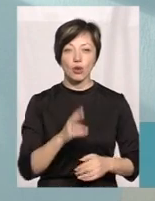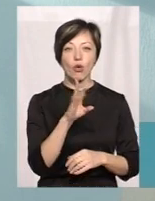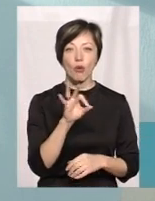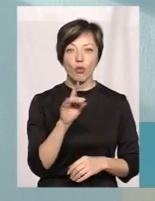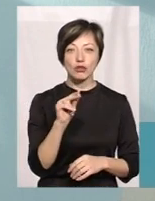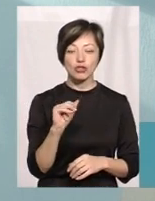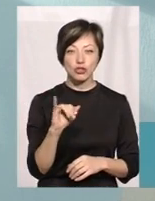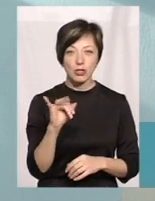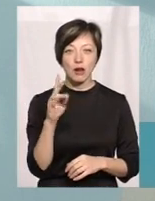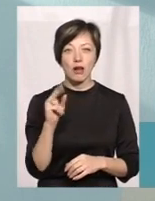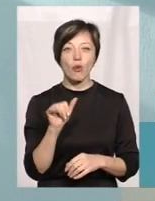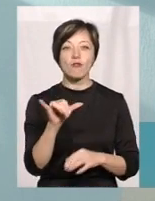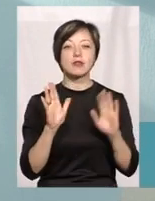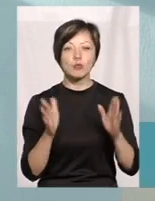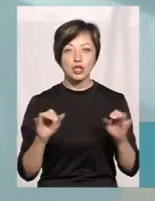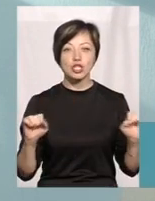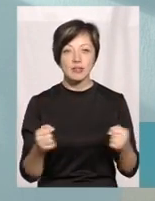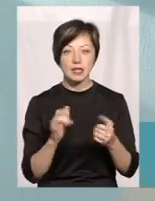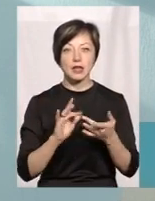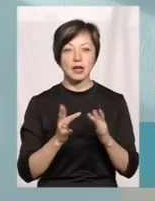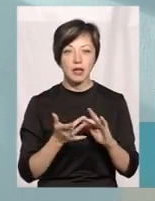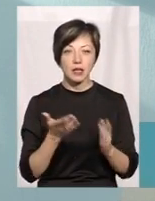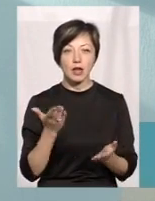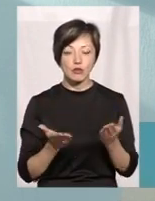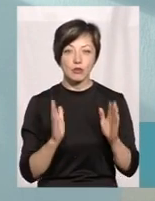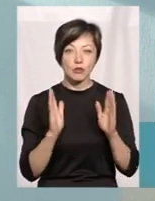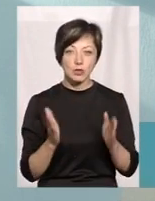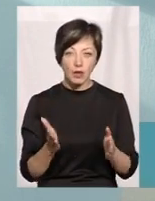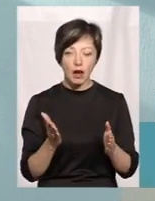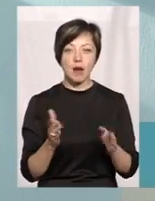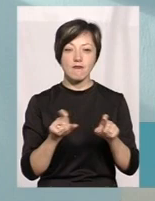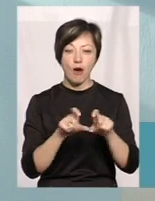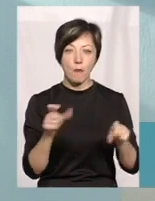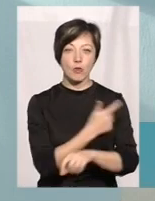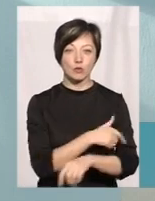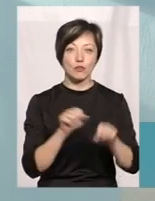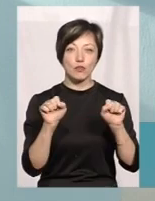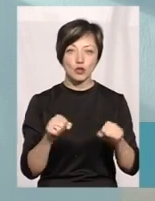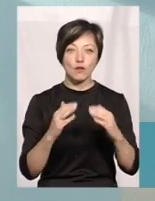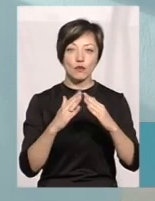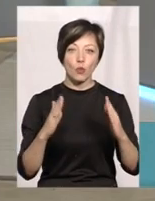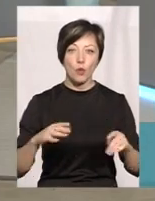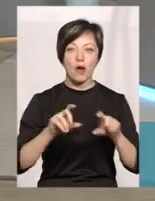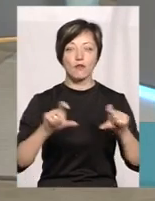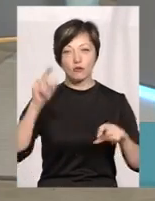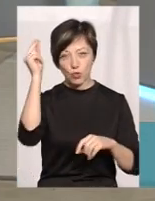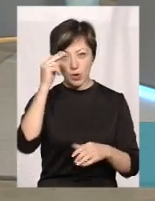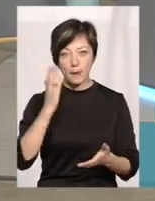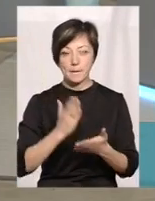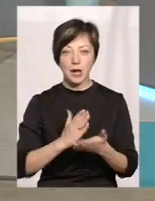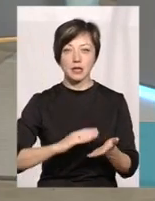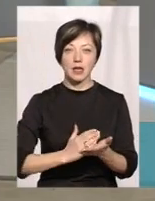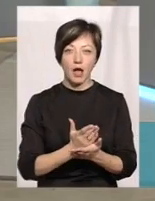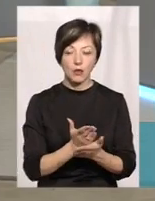Сокиринець, у вас буде швидкісний інтернет, і якщо він буде в амбулаторії, ви можете уже і вдома, і в школі мати